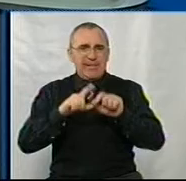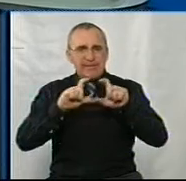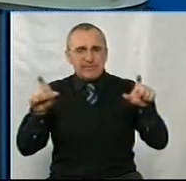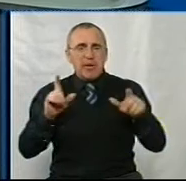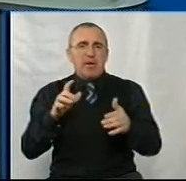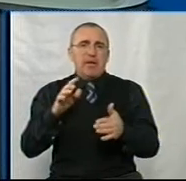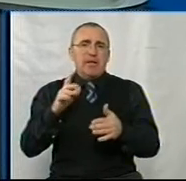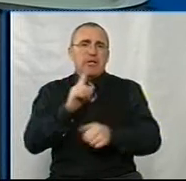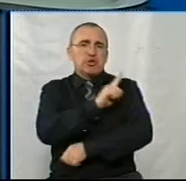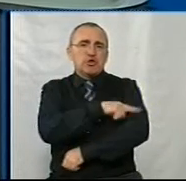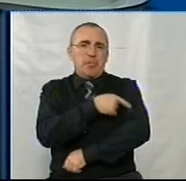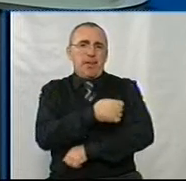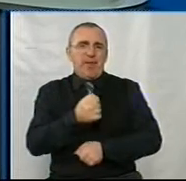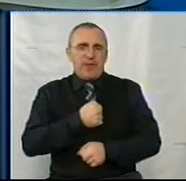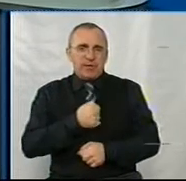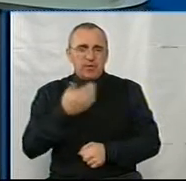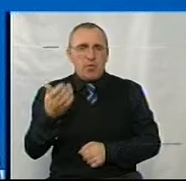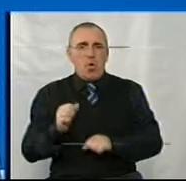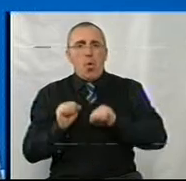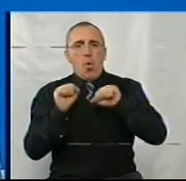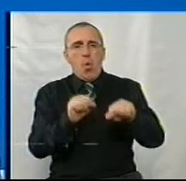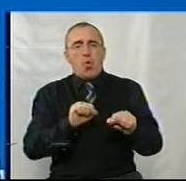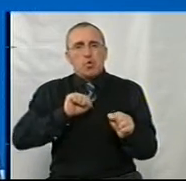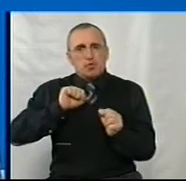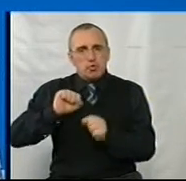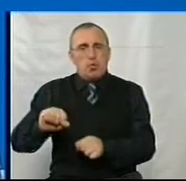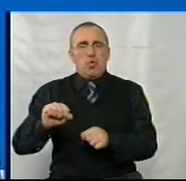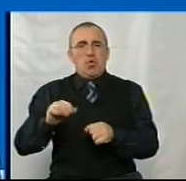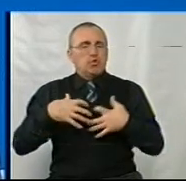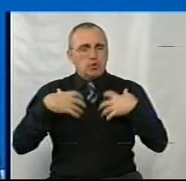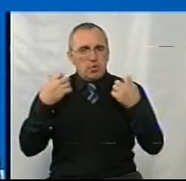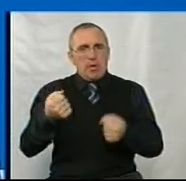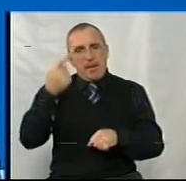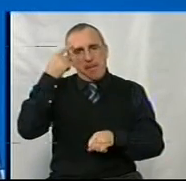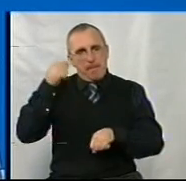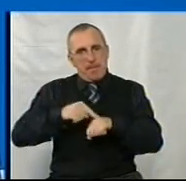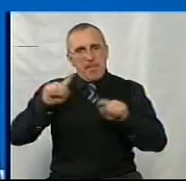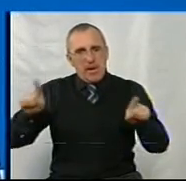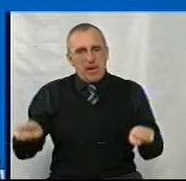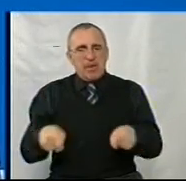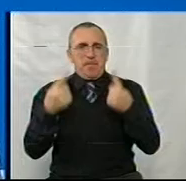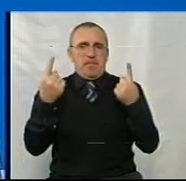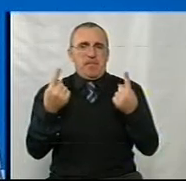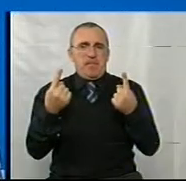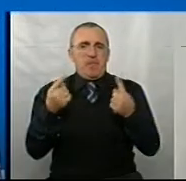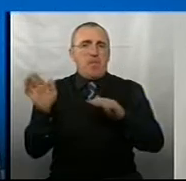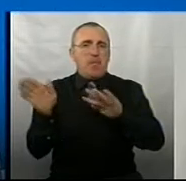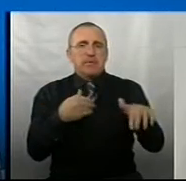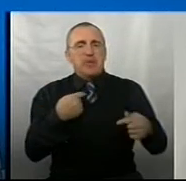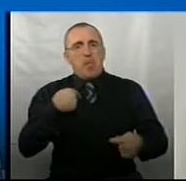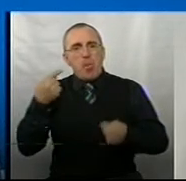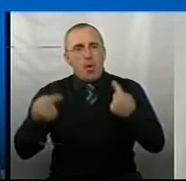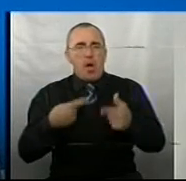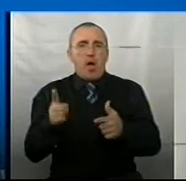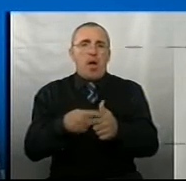Беремо і шпиталь військовий, це охорона здоров'я, забезпечення і реабілітація психологічна, і така реабілітація послі поранення або